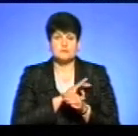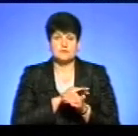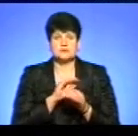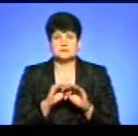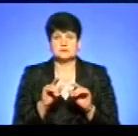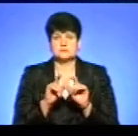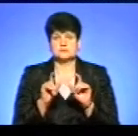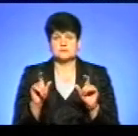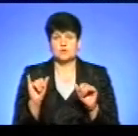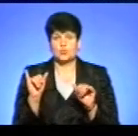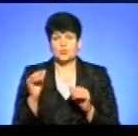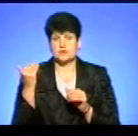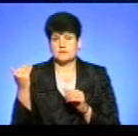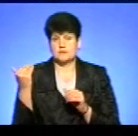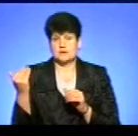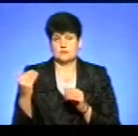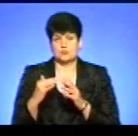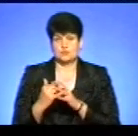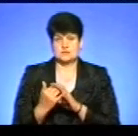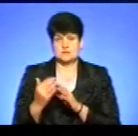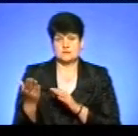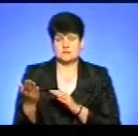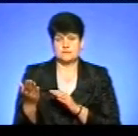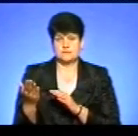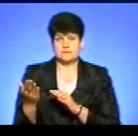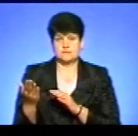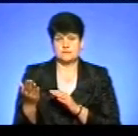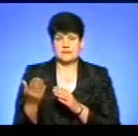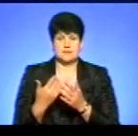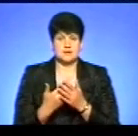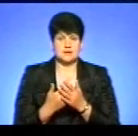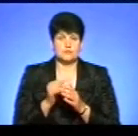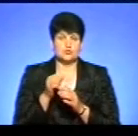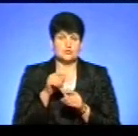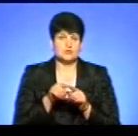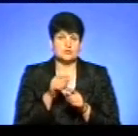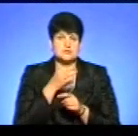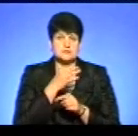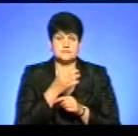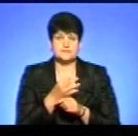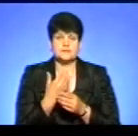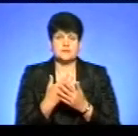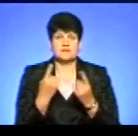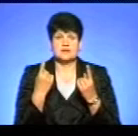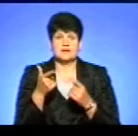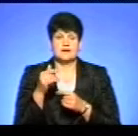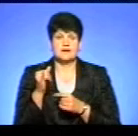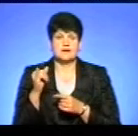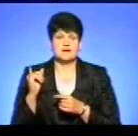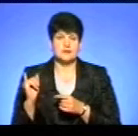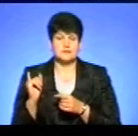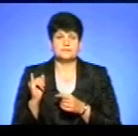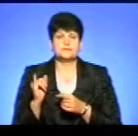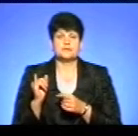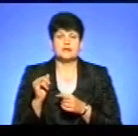освітою у їхньому регіоні. Для прикладу, можу також назвати і Великогоївську територіальну